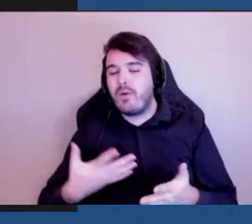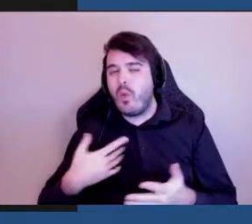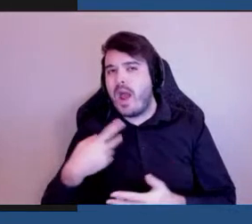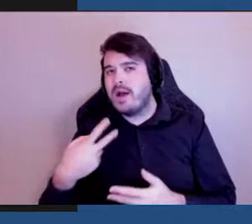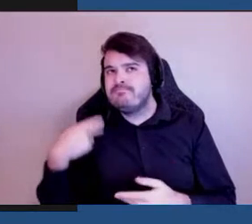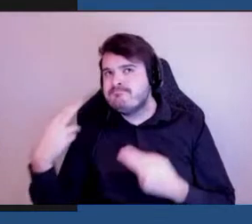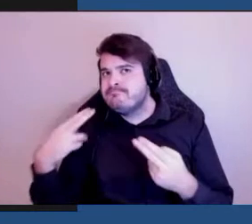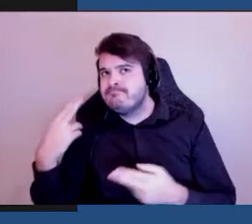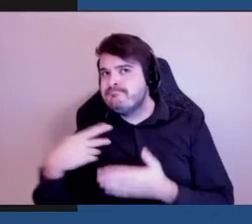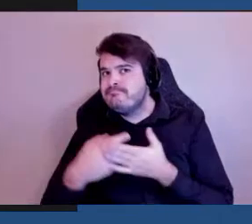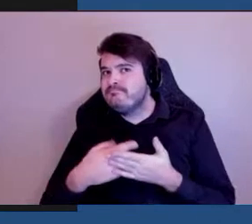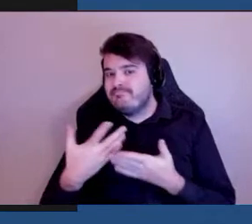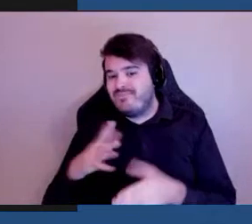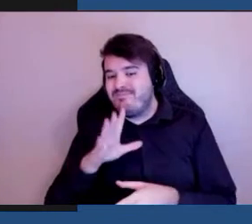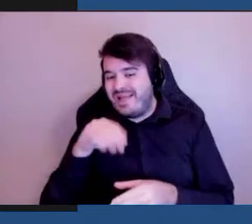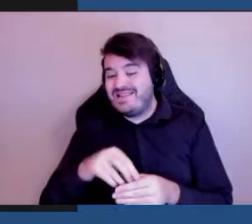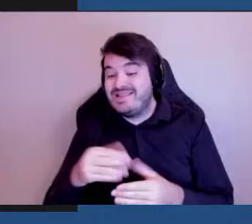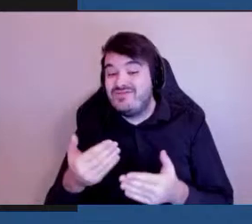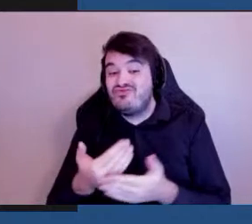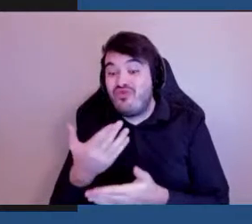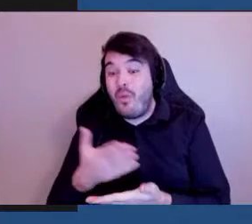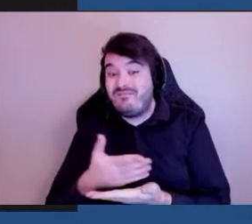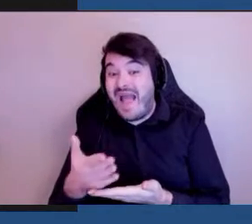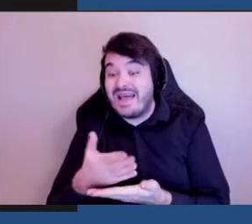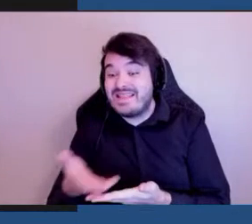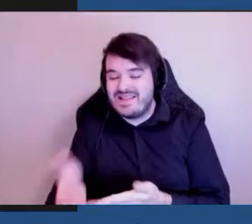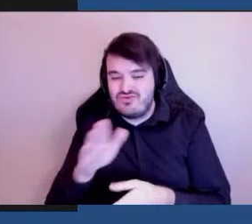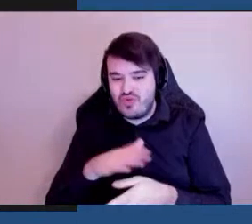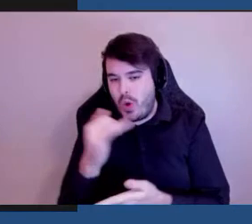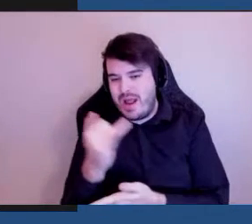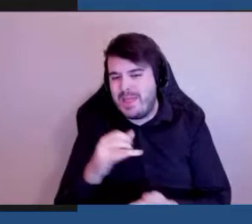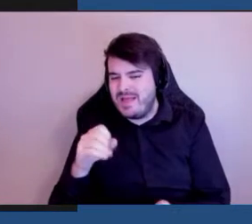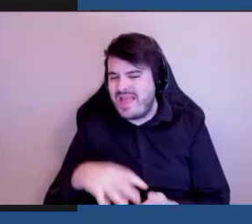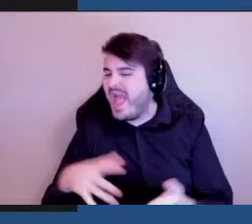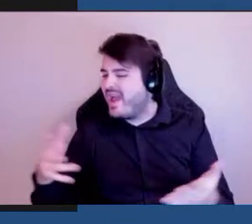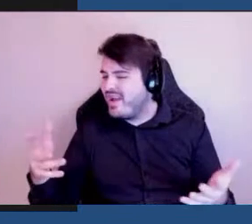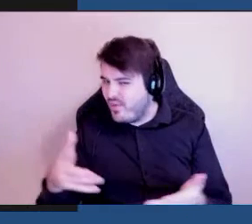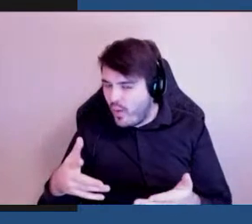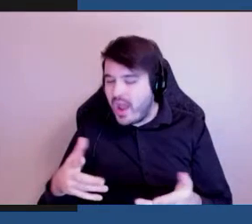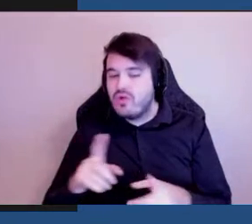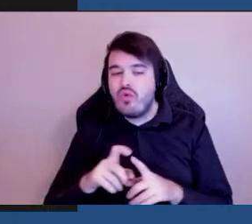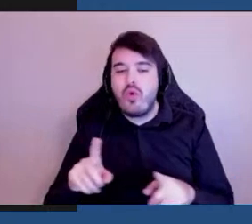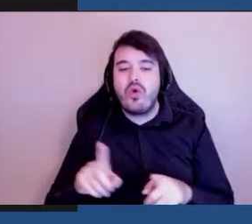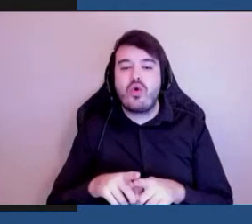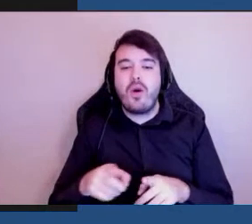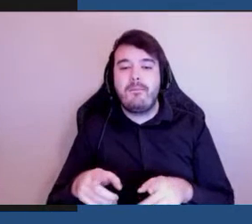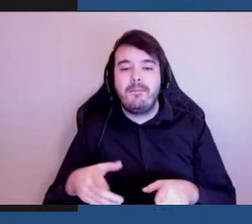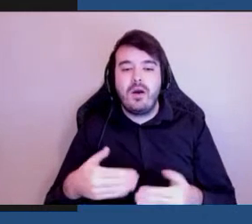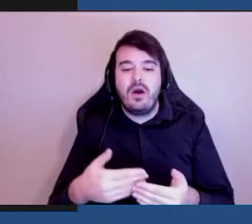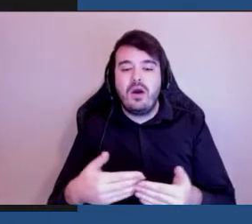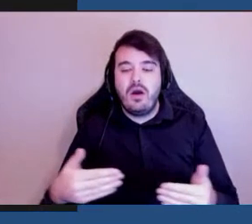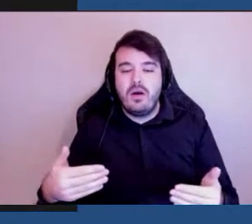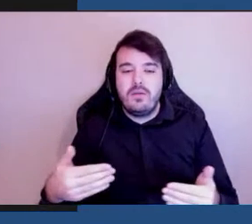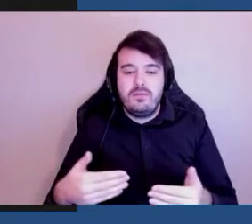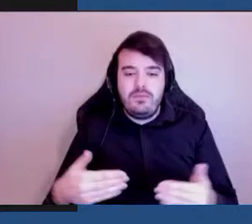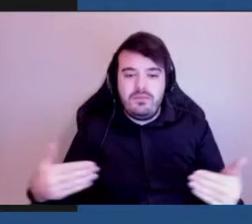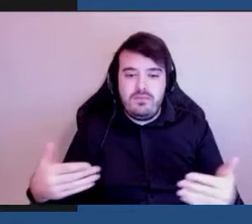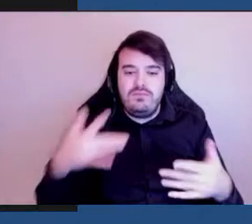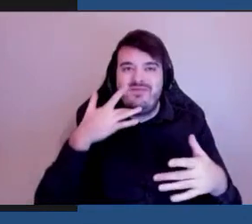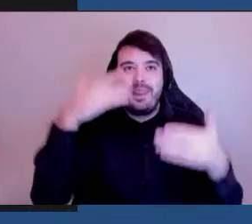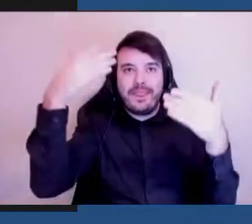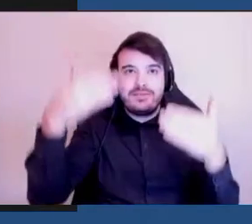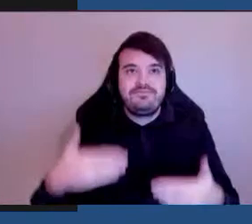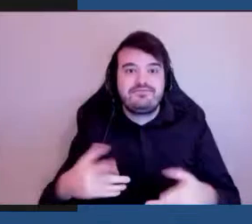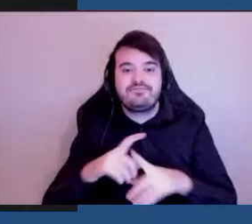qui font partie de la nouvelle phase de design. des choses comme des parois, des closions, des écrans vitrés.